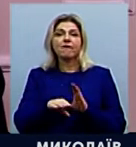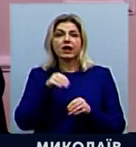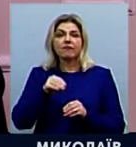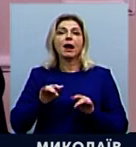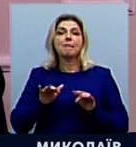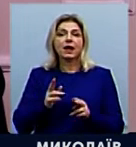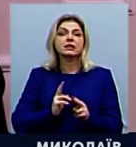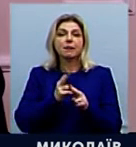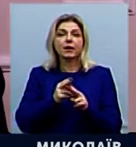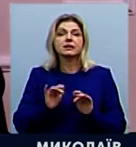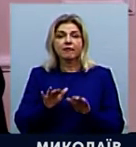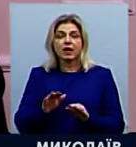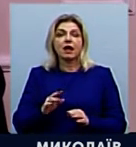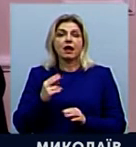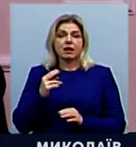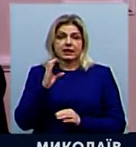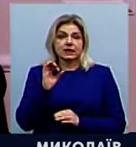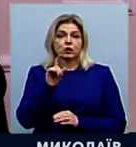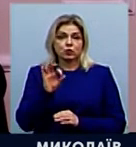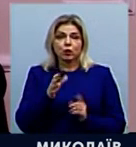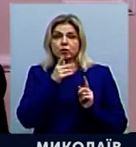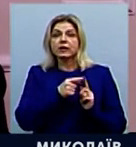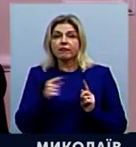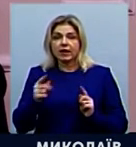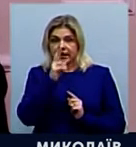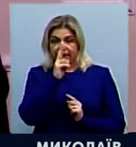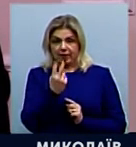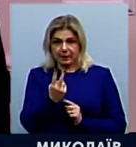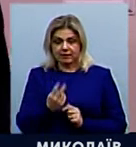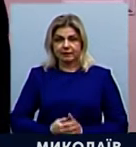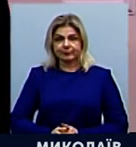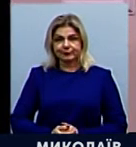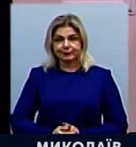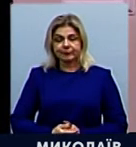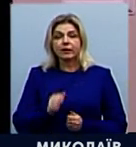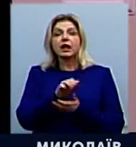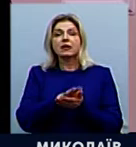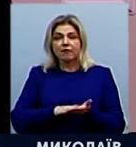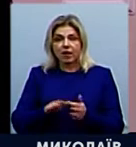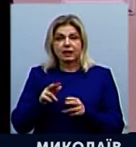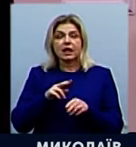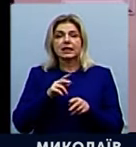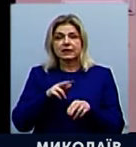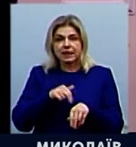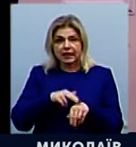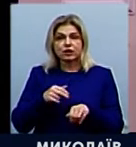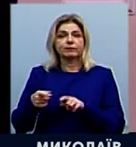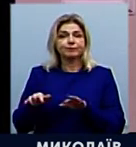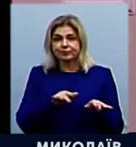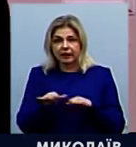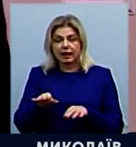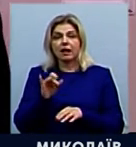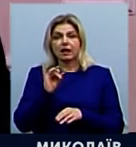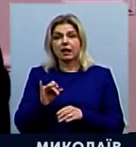запобіжного заходу у вигляді тримання під вартою терміном на два місяці. Тривають оперативно-слідчі дії. Стосовно